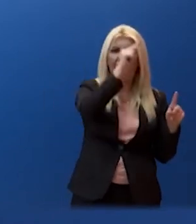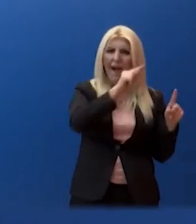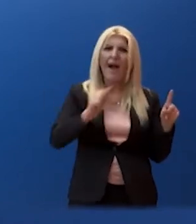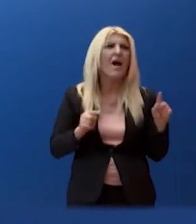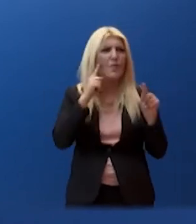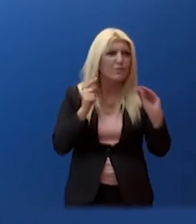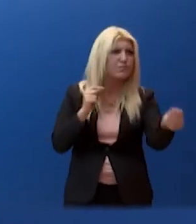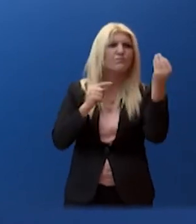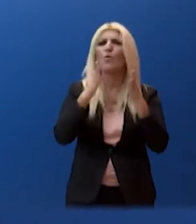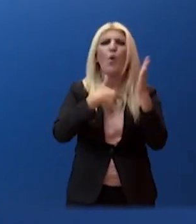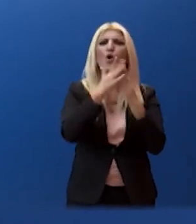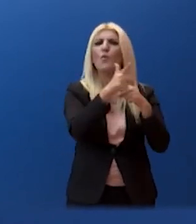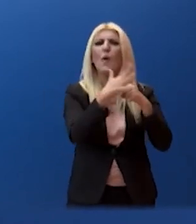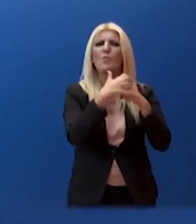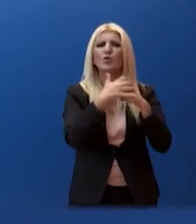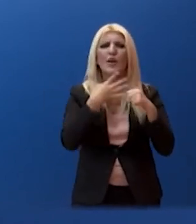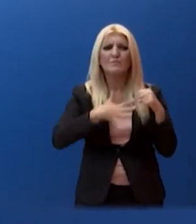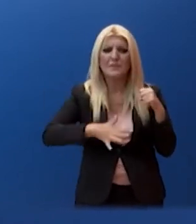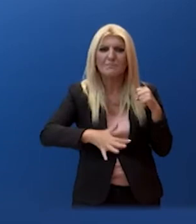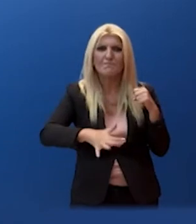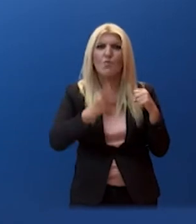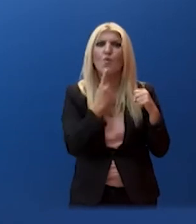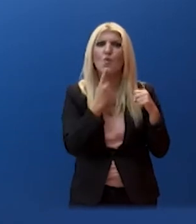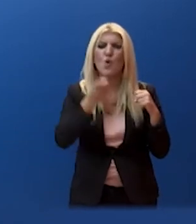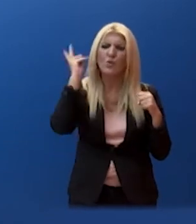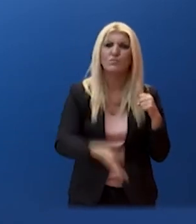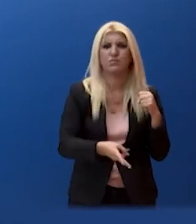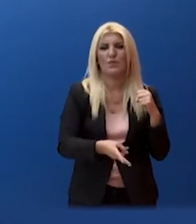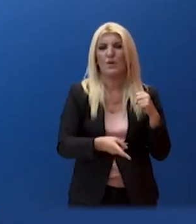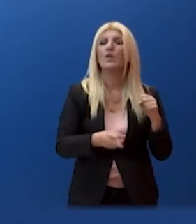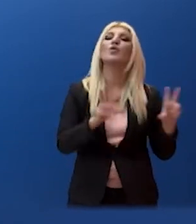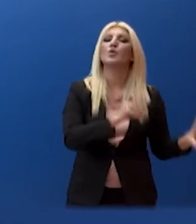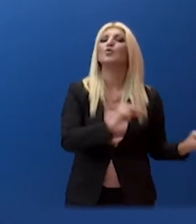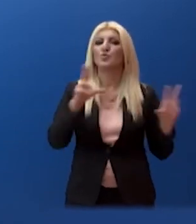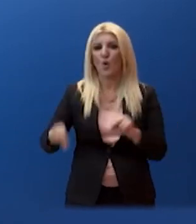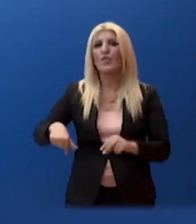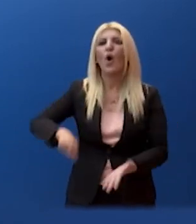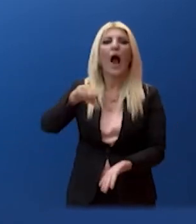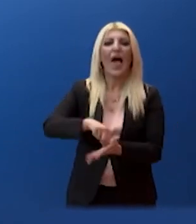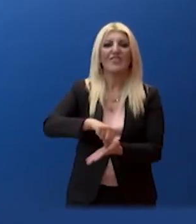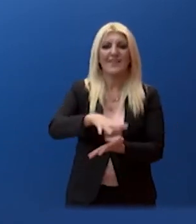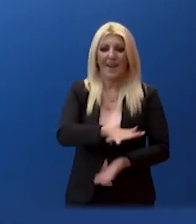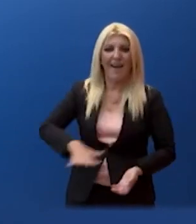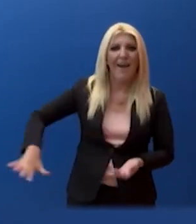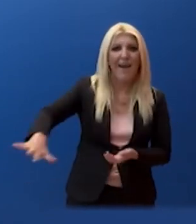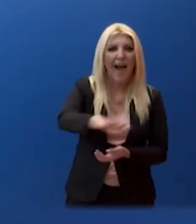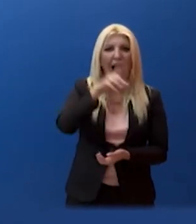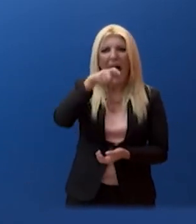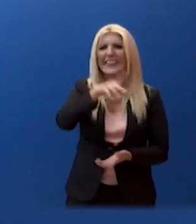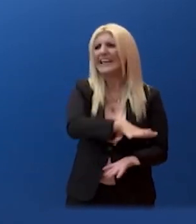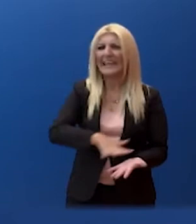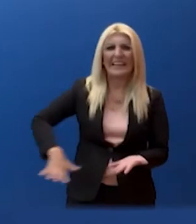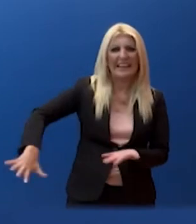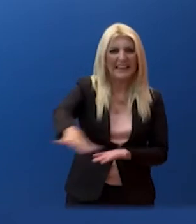να ανάψει το κόκκινο. Ανάμεσά τους και η περιφέρεια Αττικής, που βρίσκεται σήμερα μεταξύ μέτριου και υψηλού επιδημιολογικού κινδύνου.